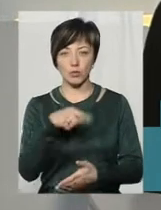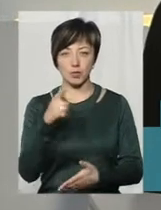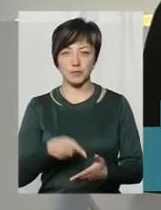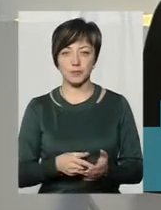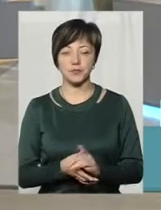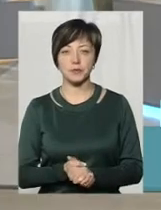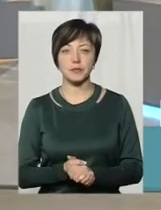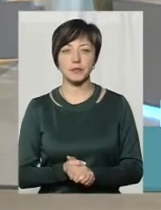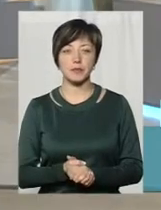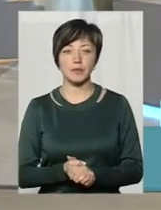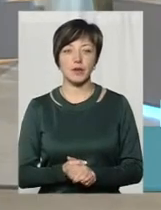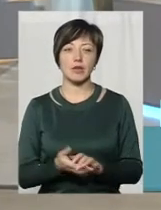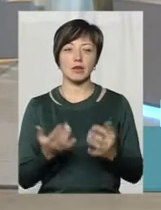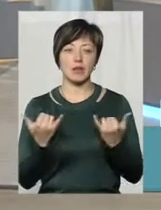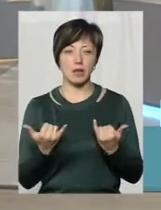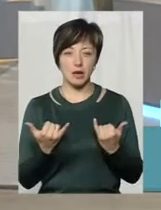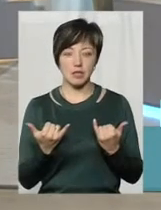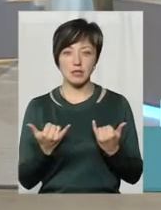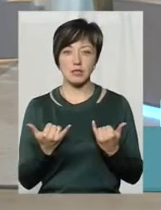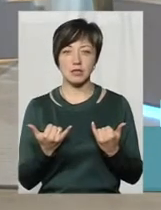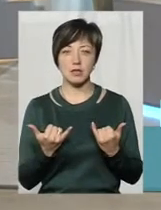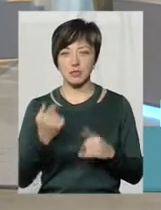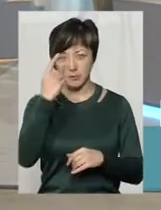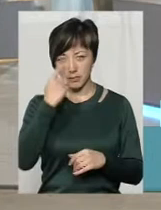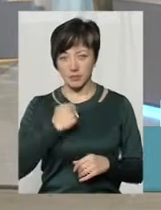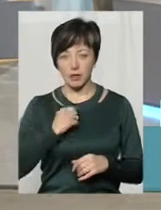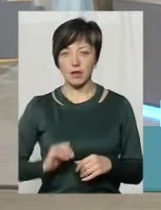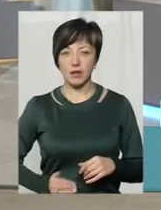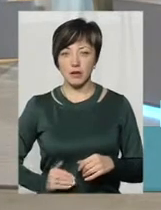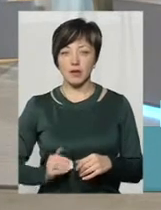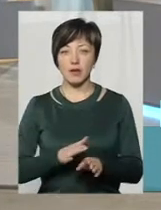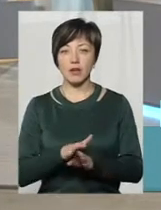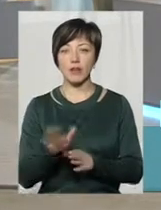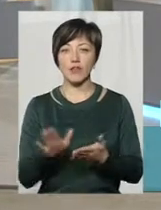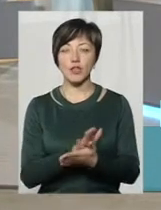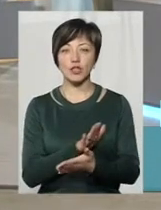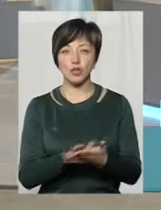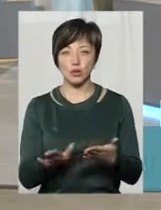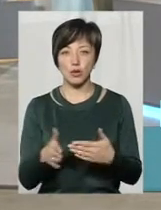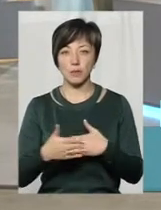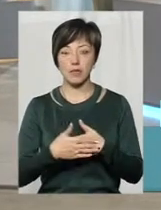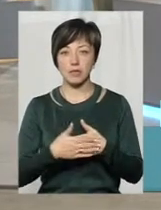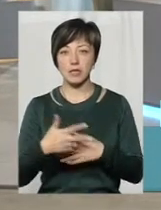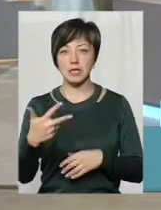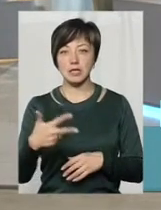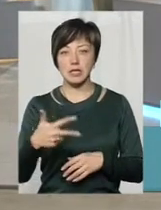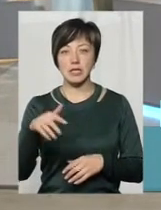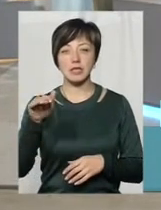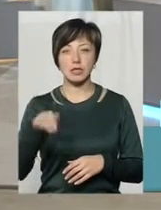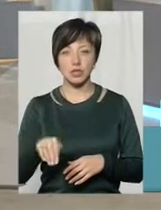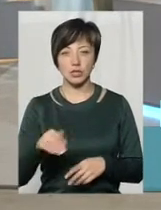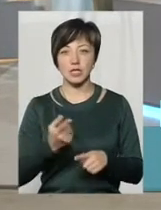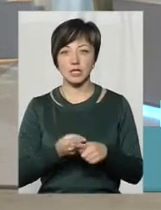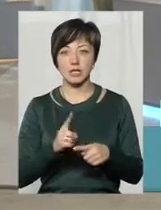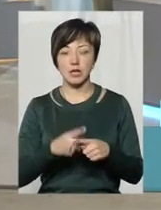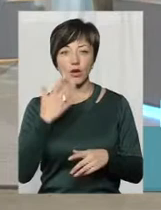Ну, наразі, як нам говорить генпідрядник, вичищено близько 30 тисяч. І